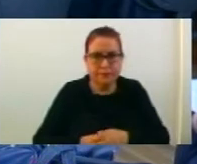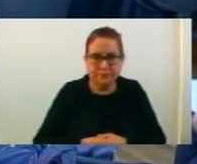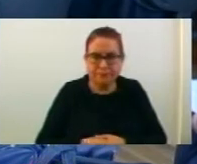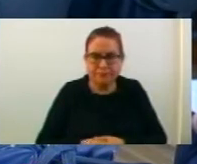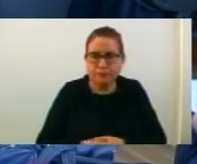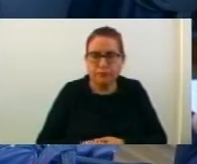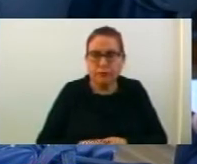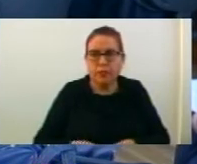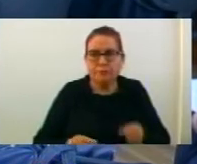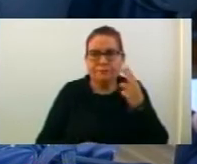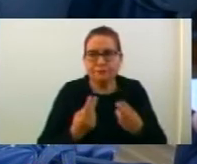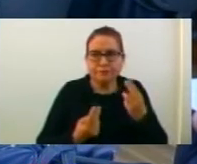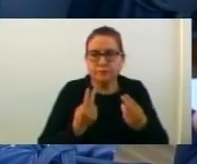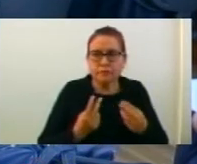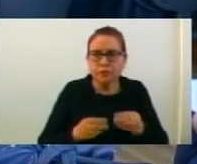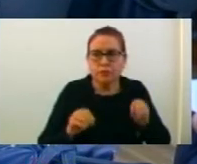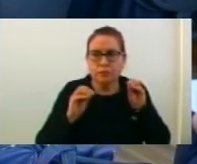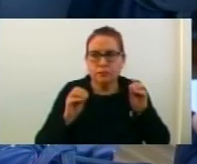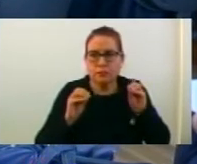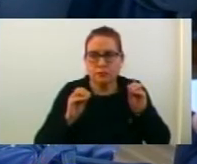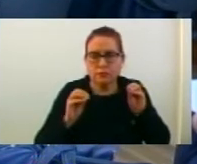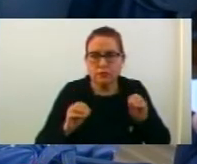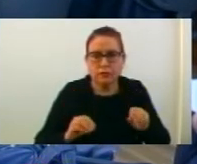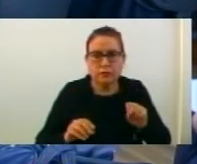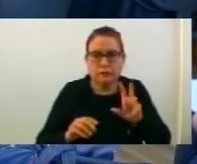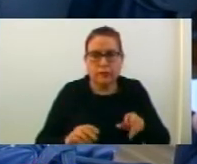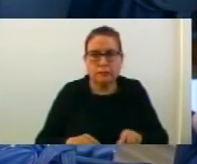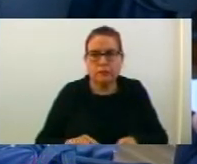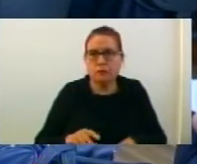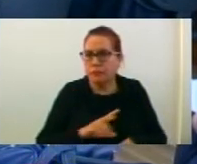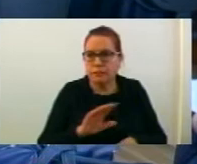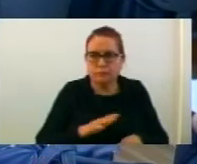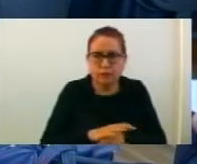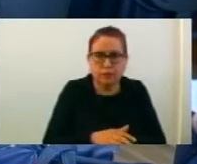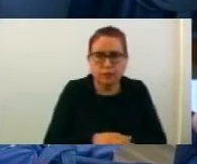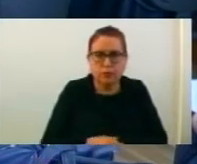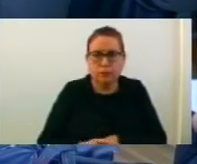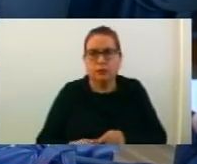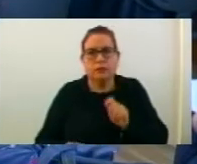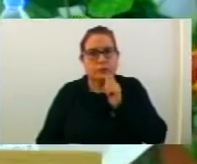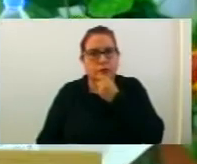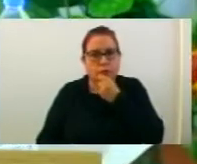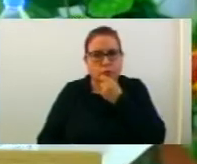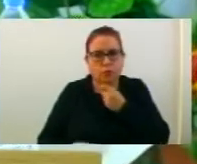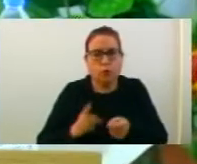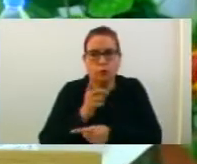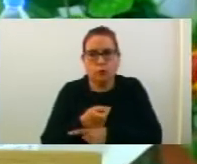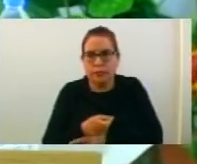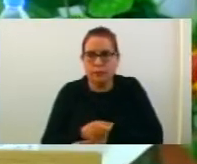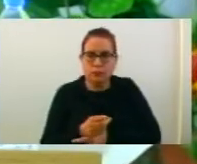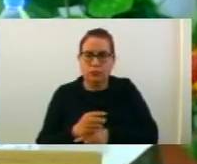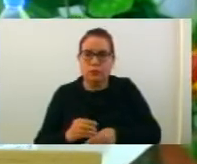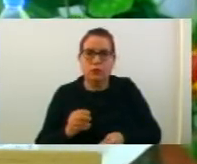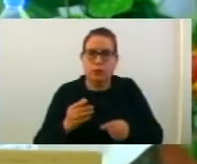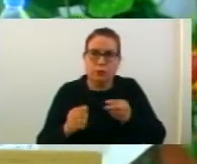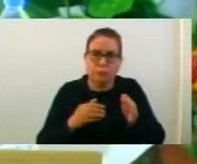Разосновно на спределението гласе, констирам декасодот со 20 гласа за. Без ни да им против, без да им воздържан, донесе. Одлука за